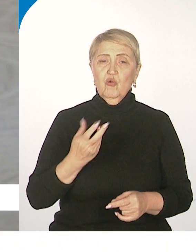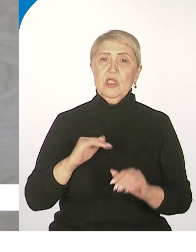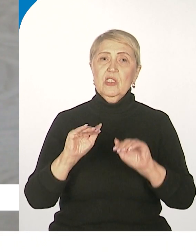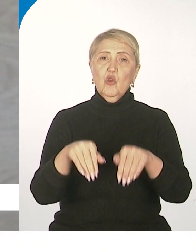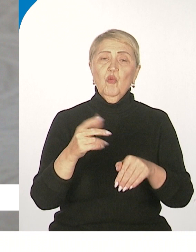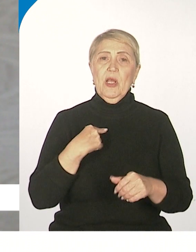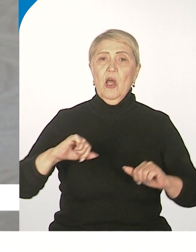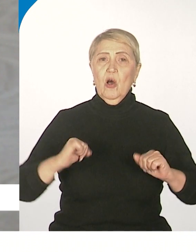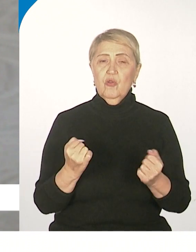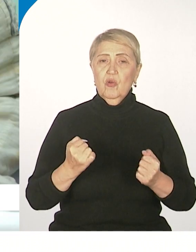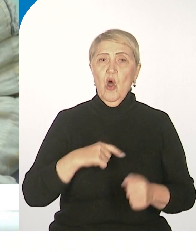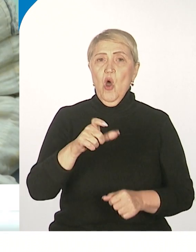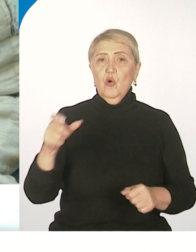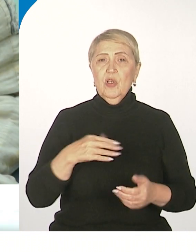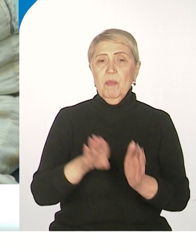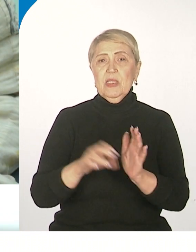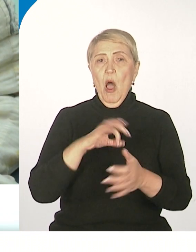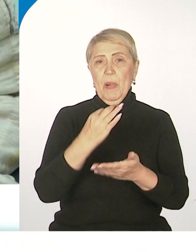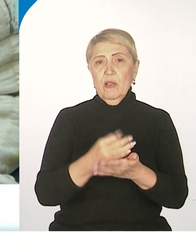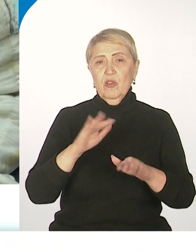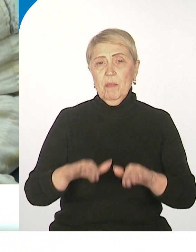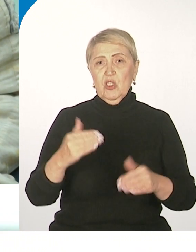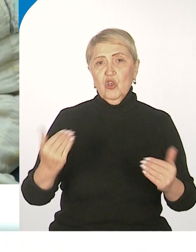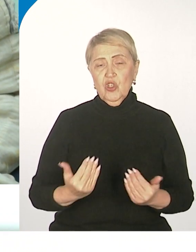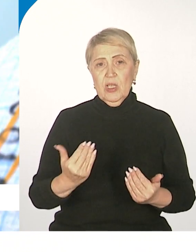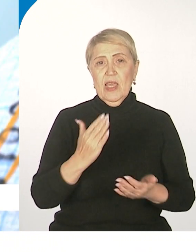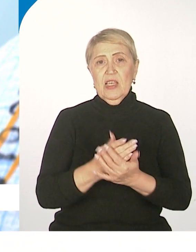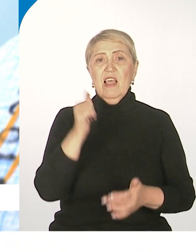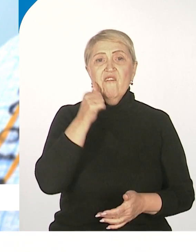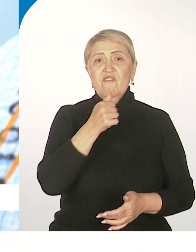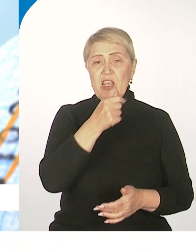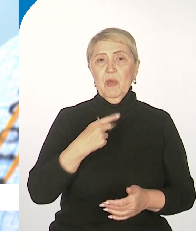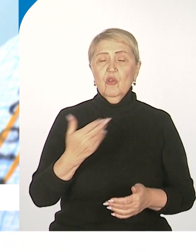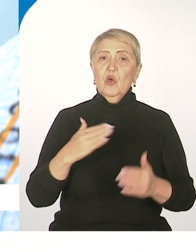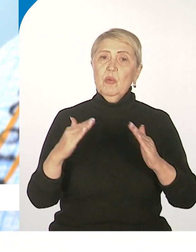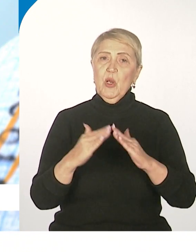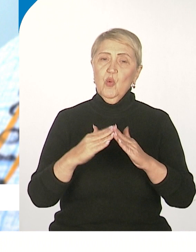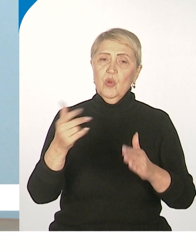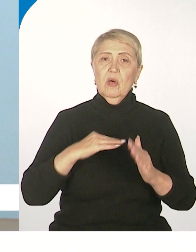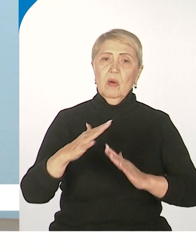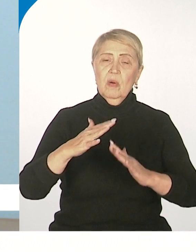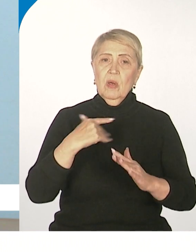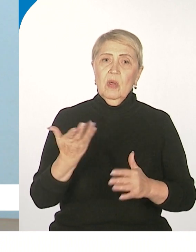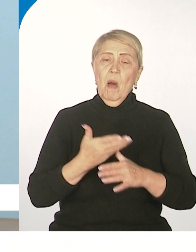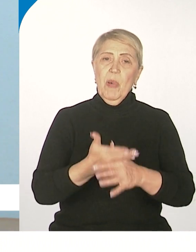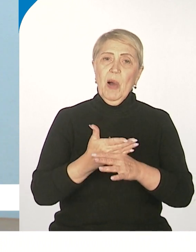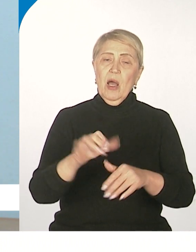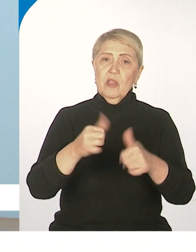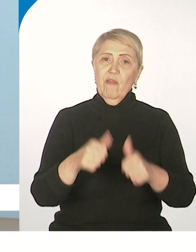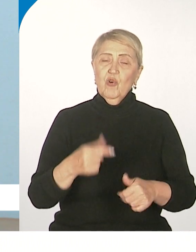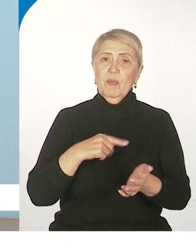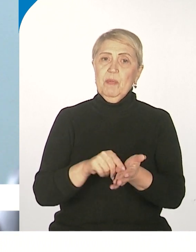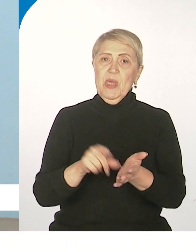люди без определенного места жительства смогут найти здесь временный приют. Сотрудники центра помогают им оформить пенсию и инвалидность.